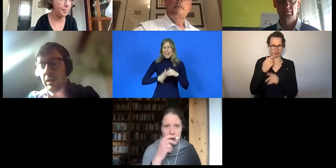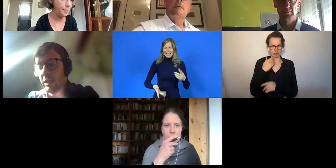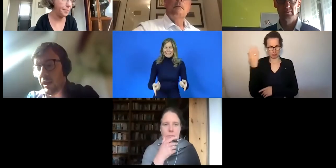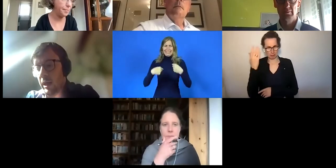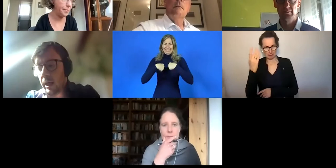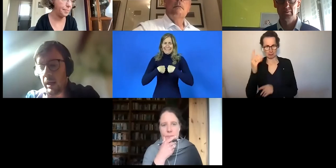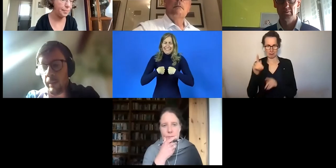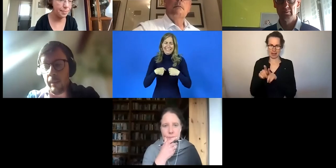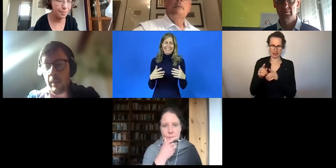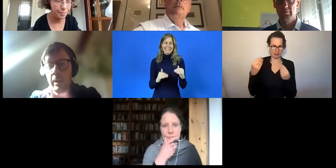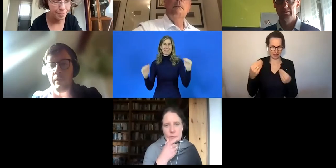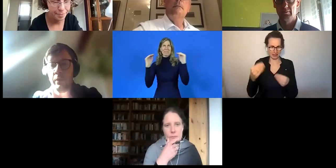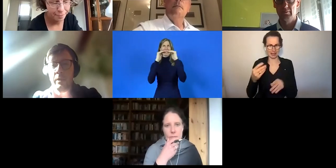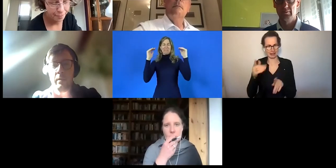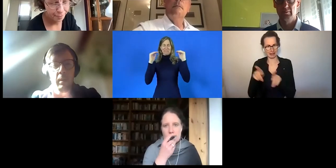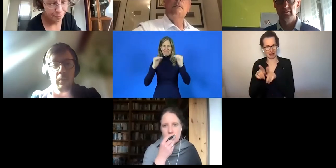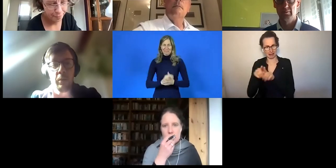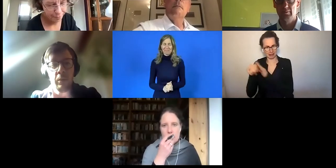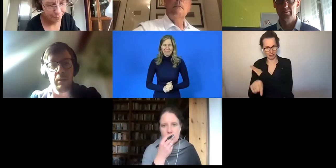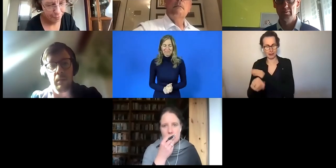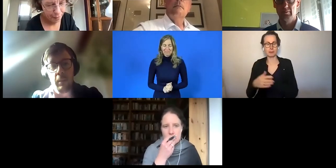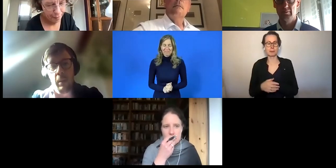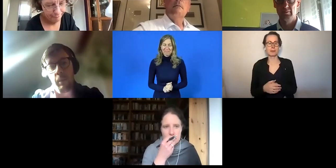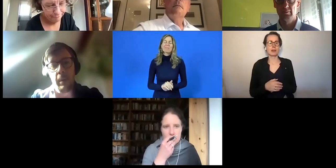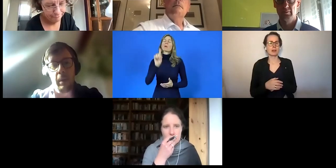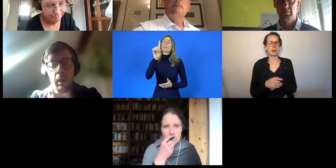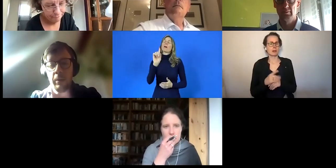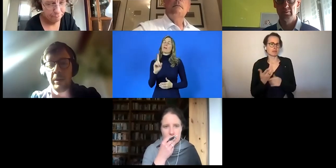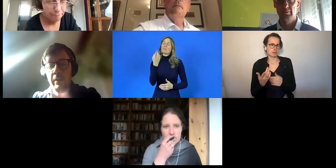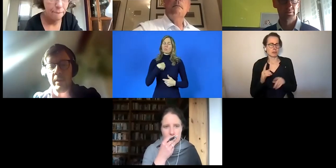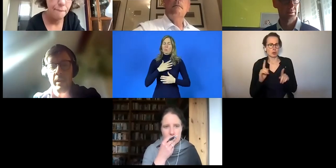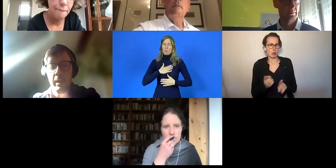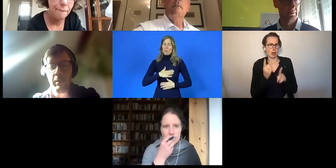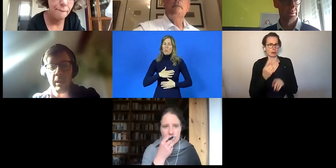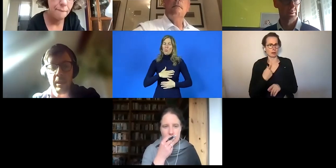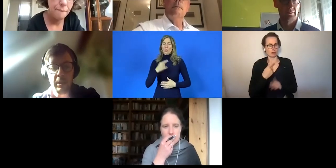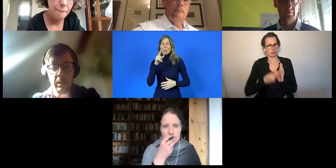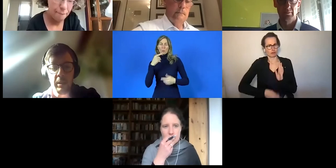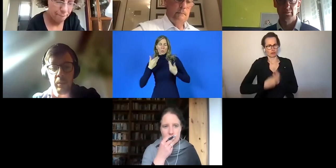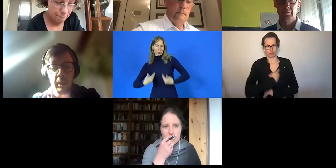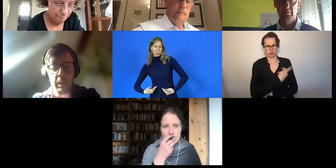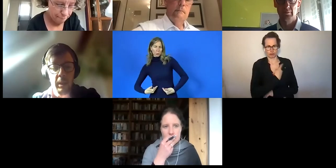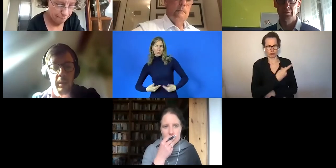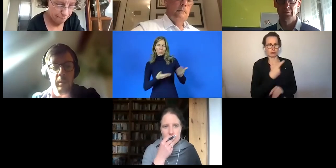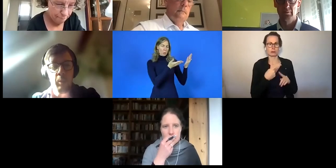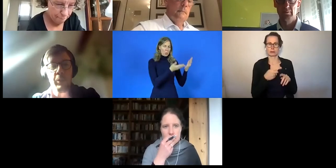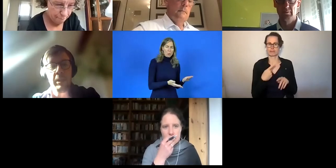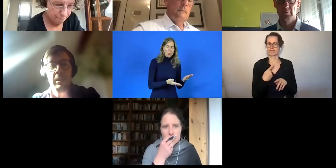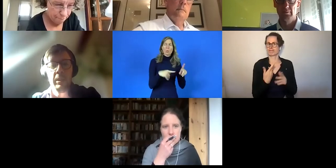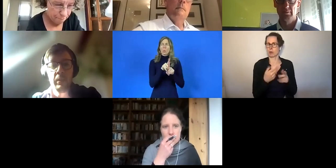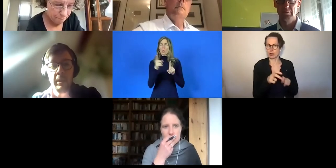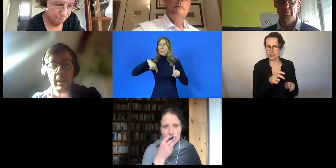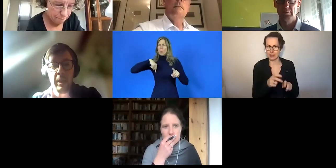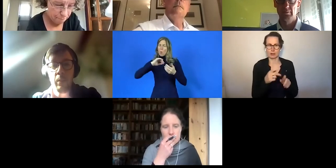eine Messlatte, die Sie da sehr hochgelegt haben. Und ich möchte vielleicht zunächst einmal